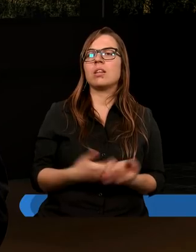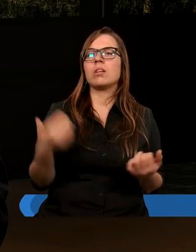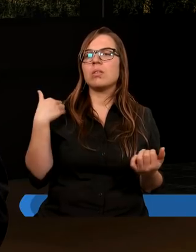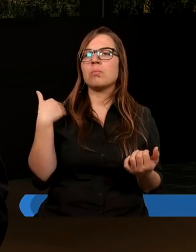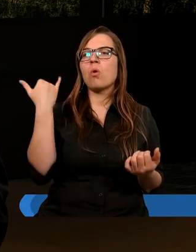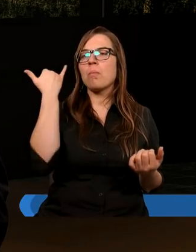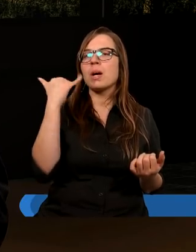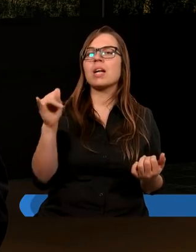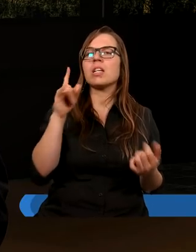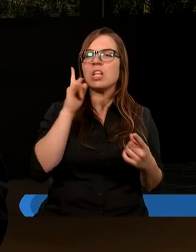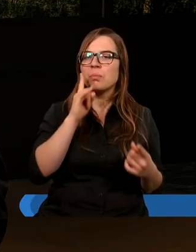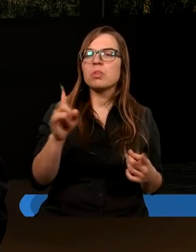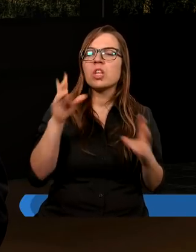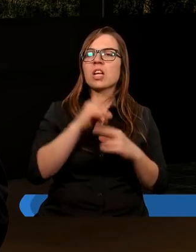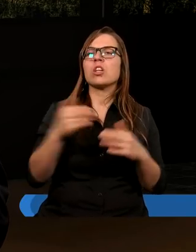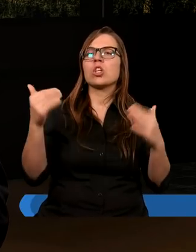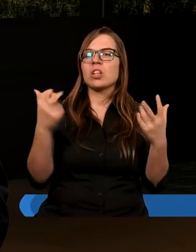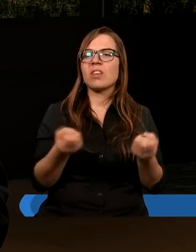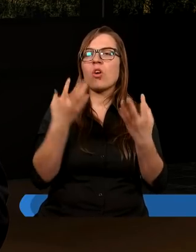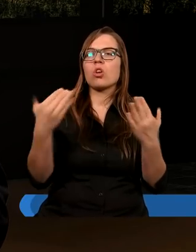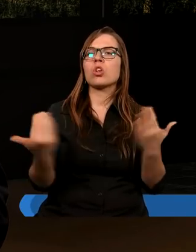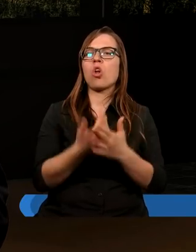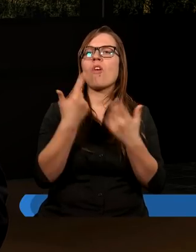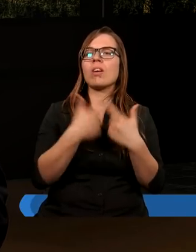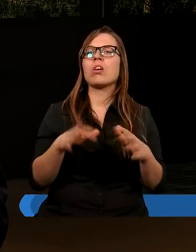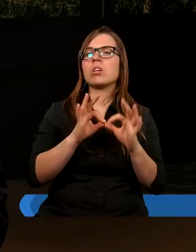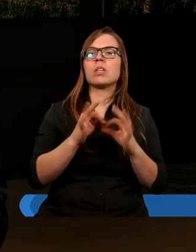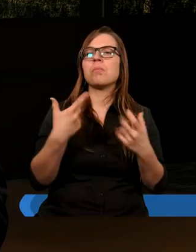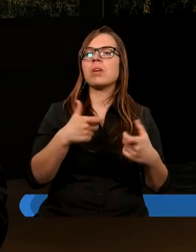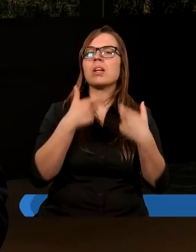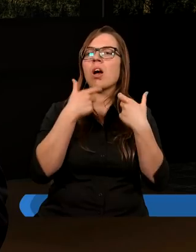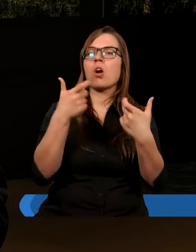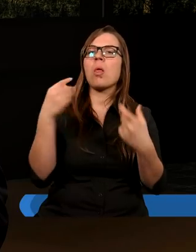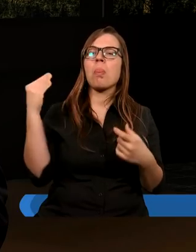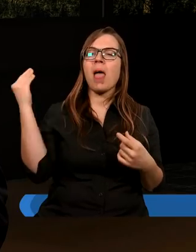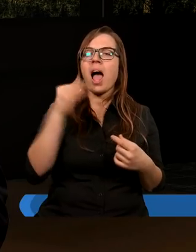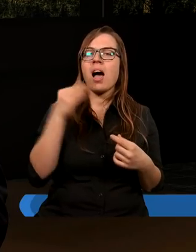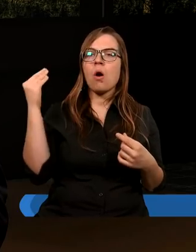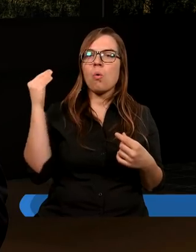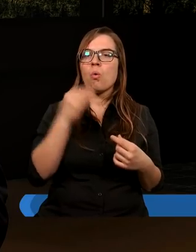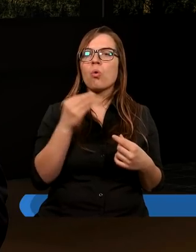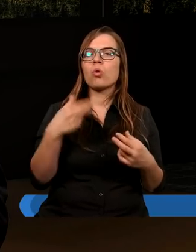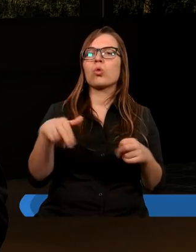Byłoby błędem rzeczywiście tworzyć nowy kościół, gdybyśmy nie głosili nauk,